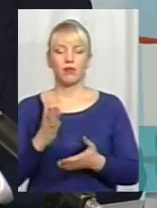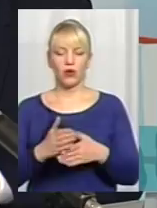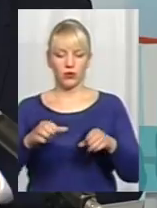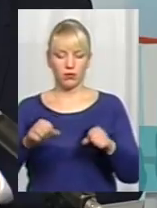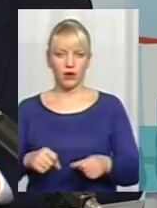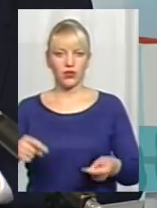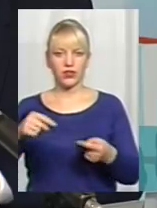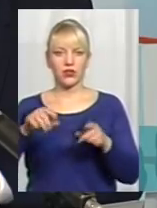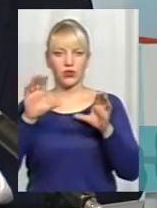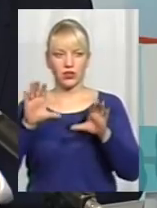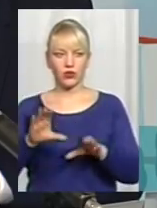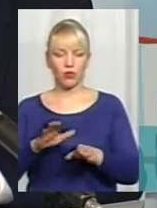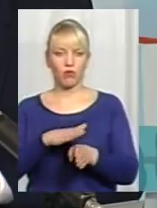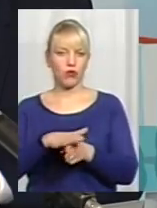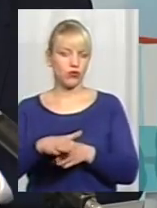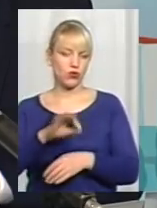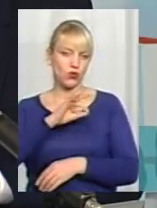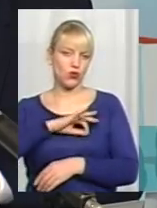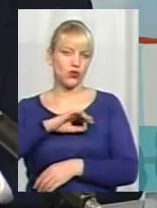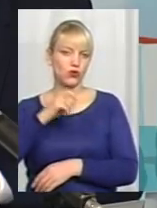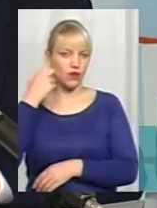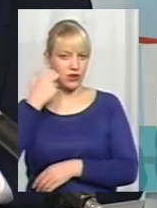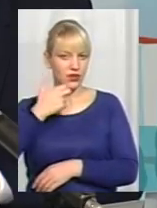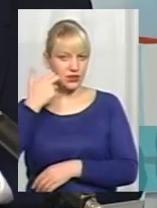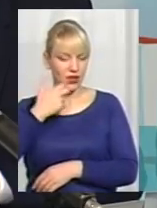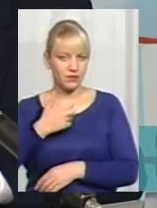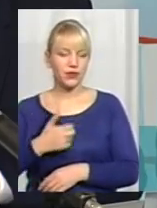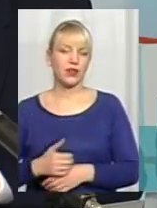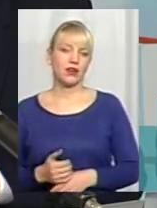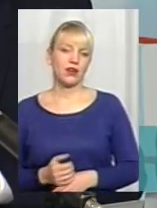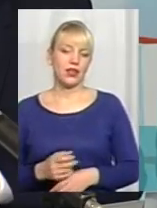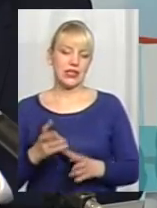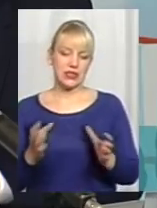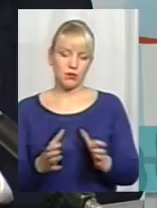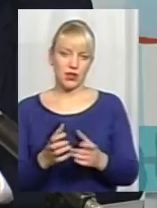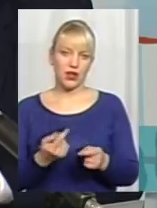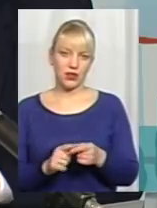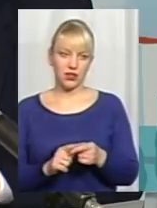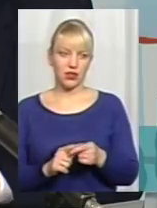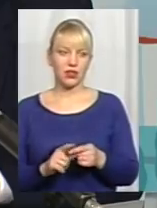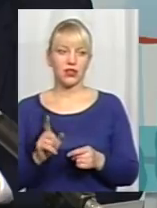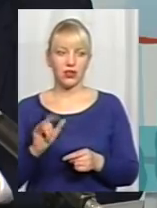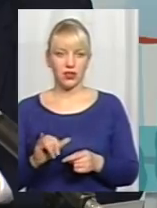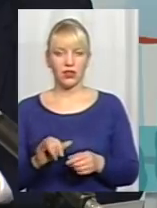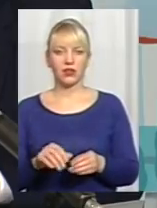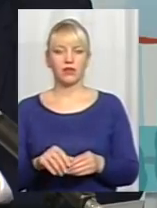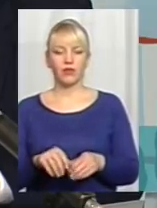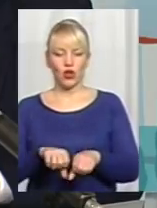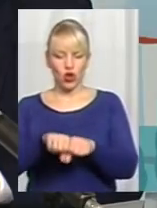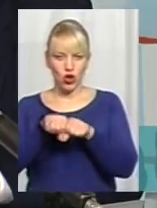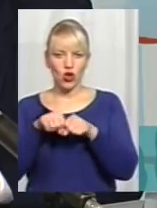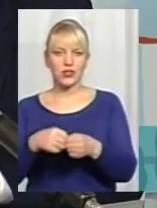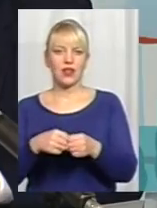згідно законодавства, повністю ними користуватися, мати при собі і зберігати. Відповідно, розламуючи цей станок, вони